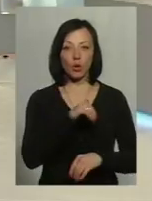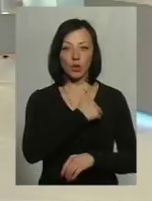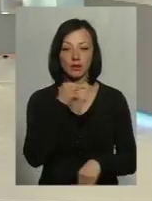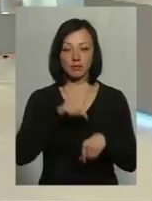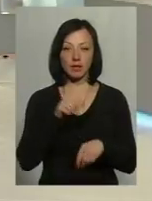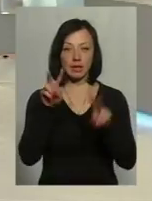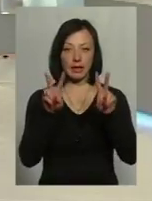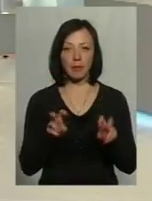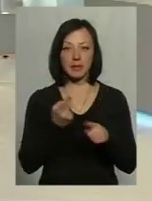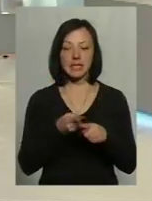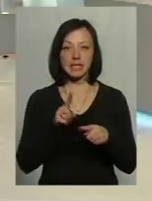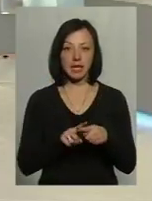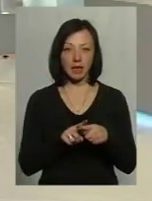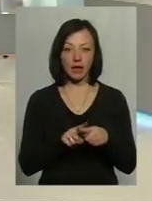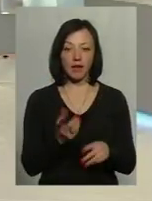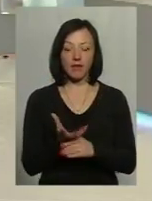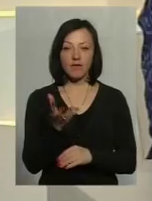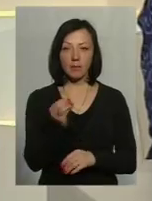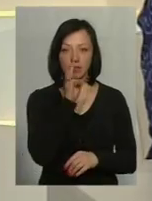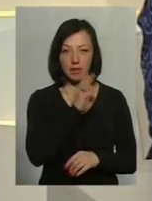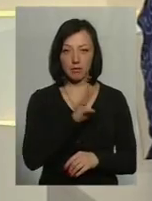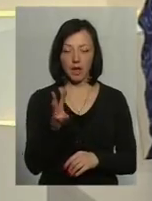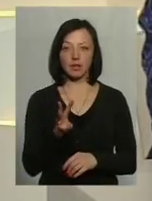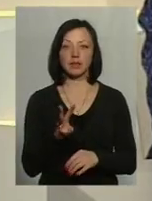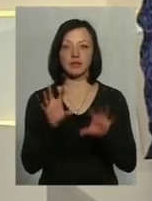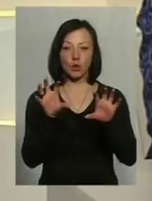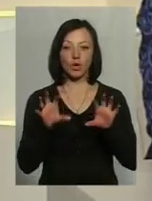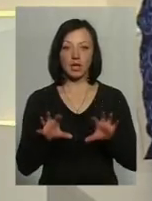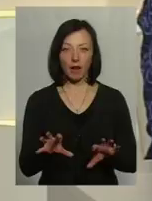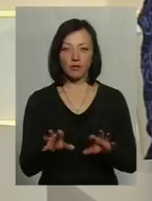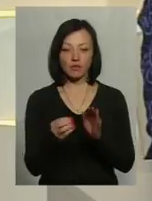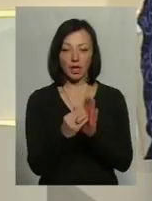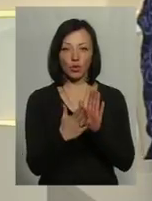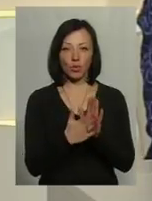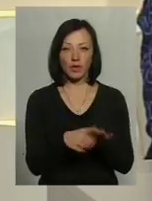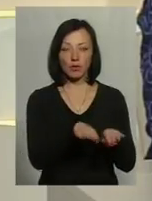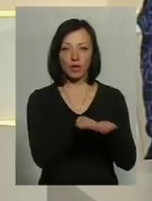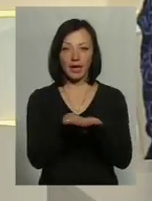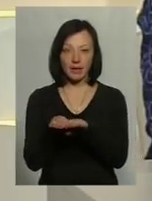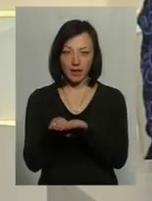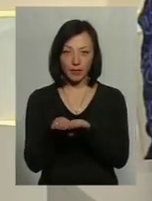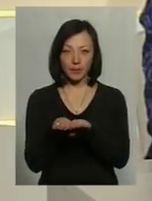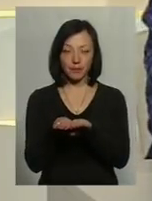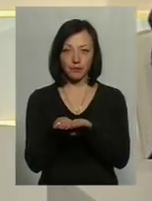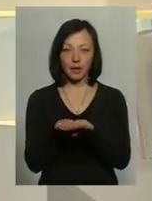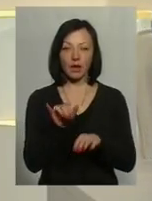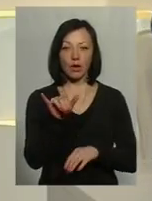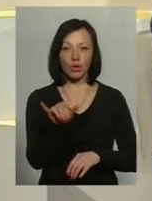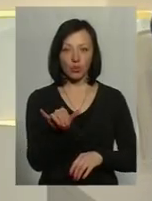однією темою. Це виплата зарплати в законодавчо встановленому рівні в